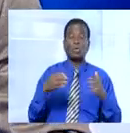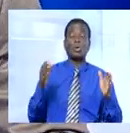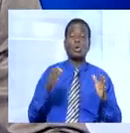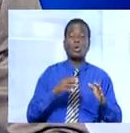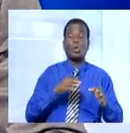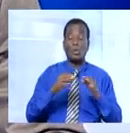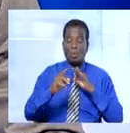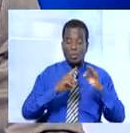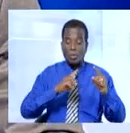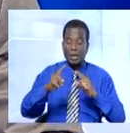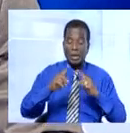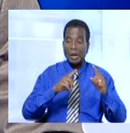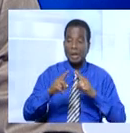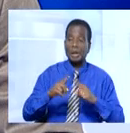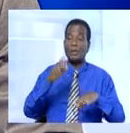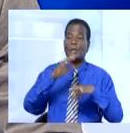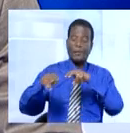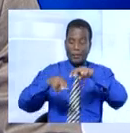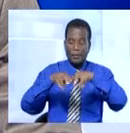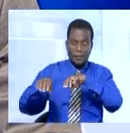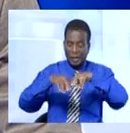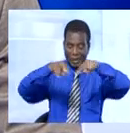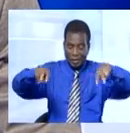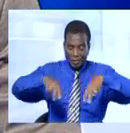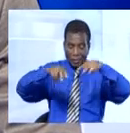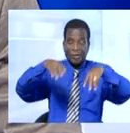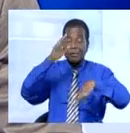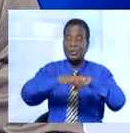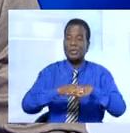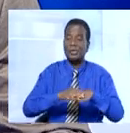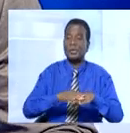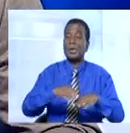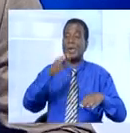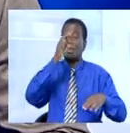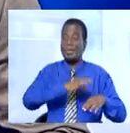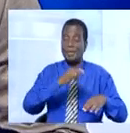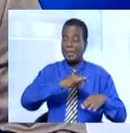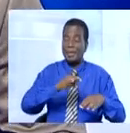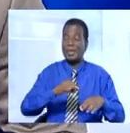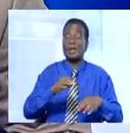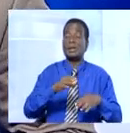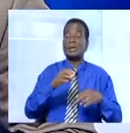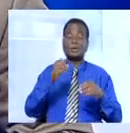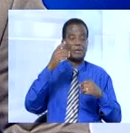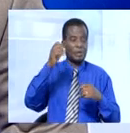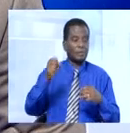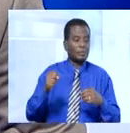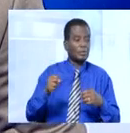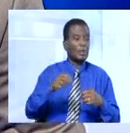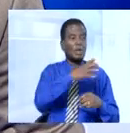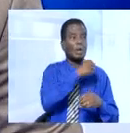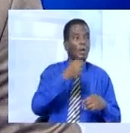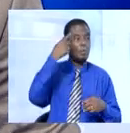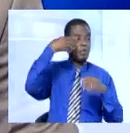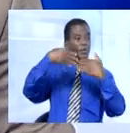cadre de l'enquête sur les biens mal acquis et les soupçonnés de blanchiment de fonds publics étrangers. Puis